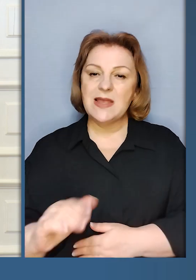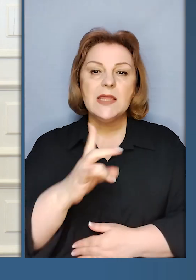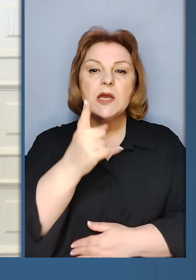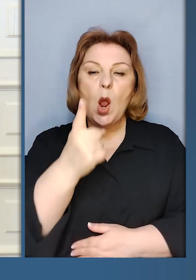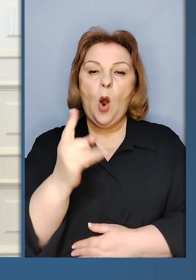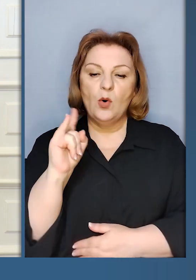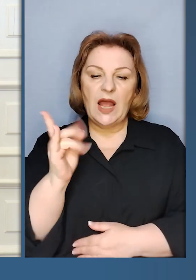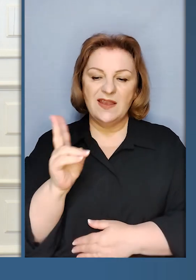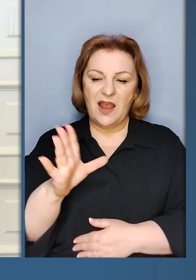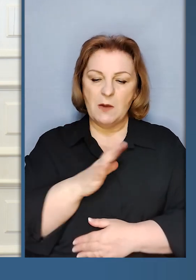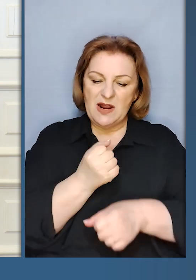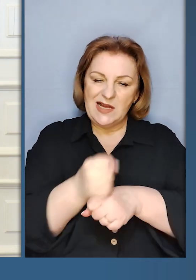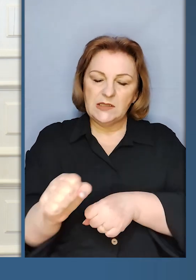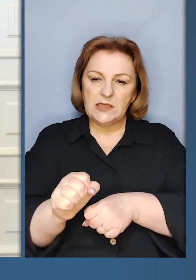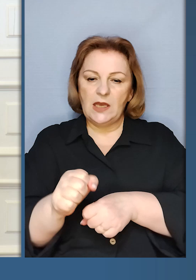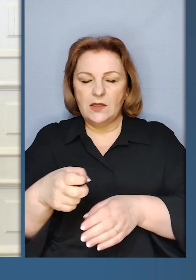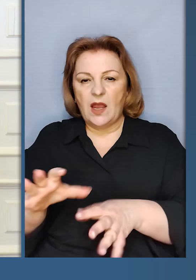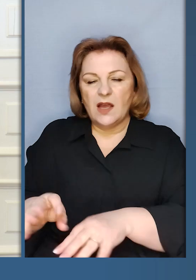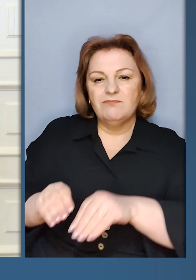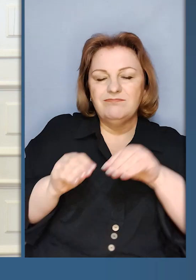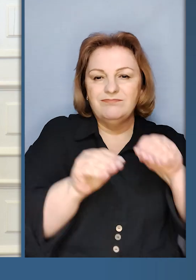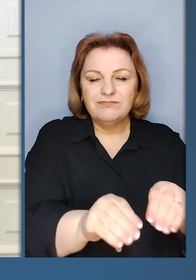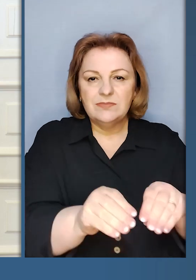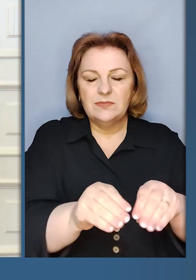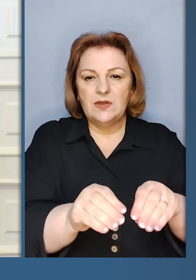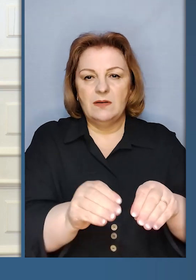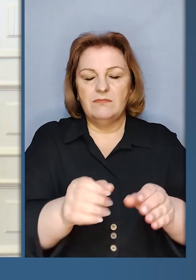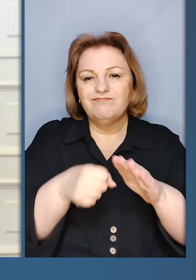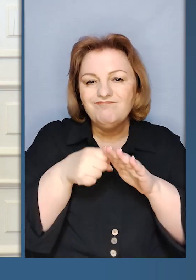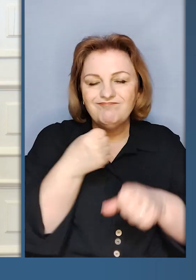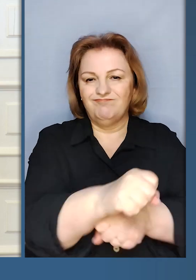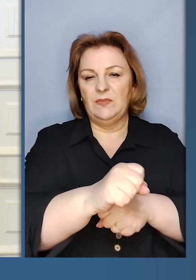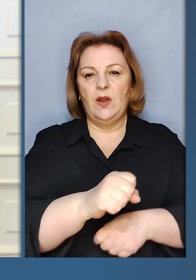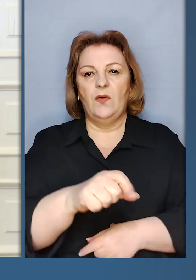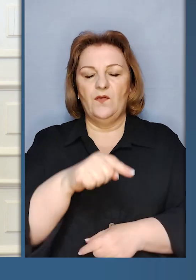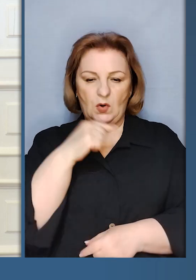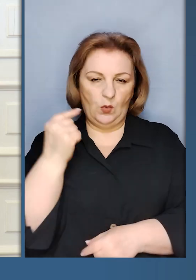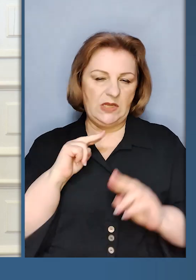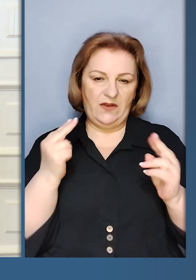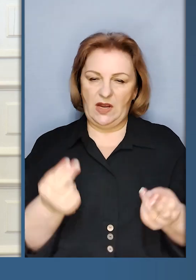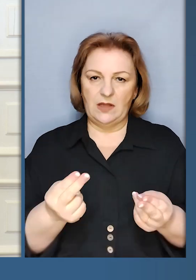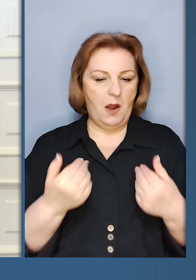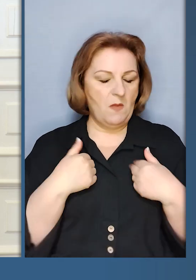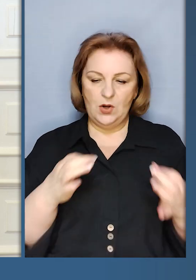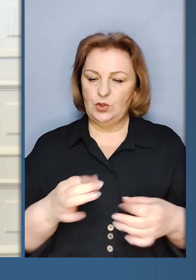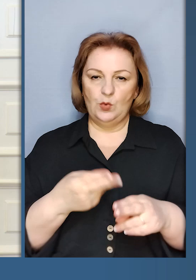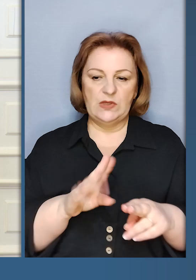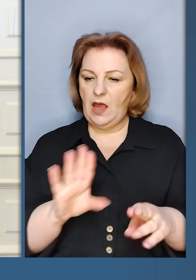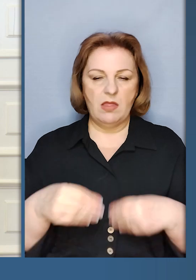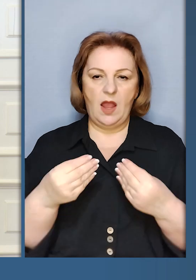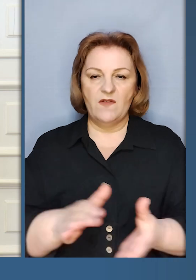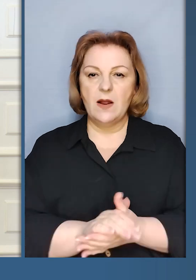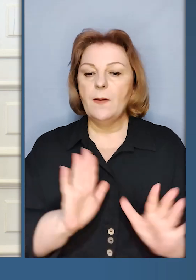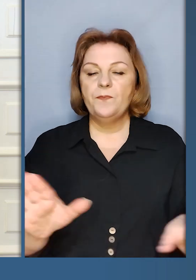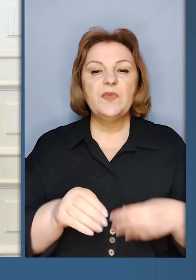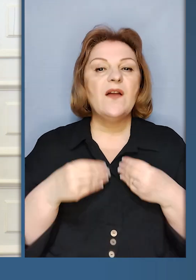дитини, які були силою депортовані росіянами в Російську Федерацію, ми нічого це не віддамо і не